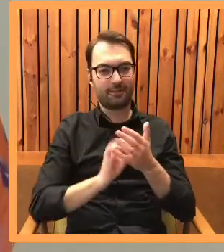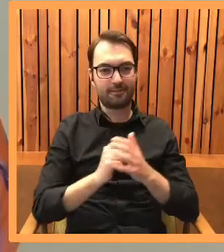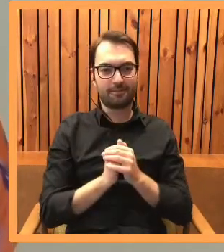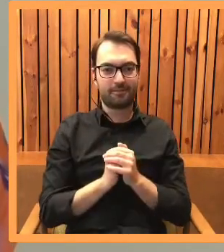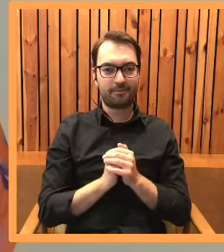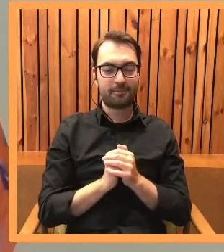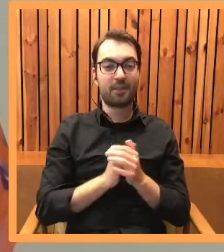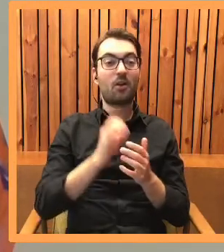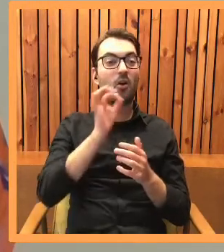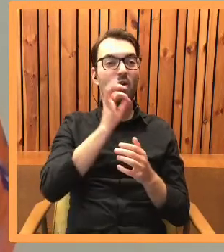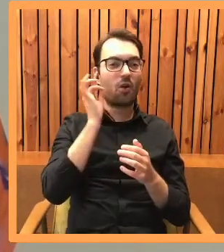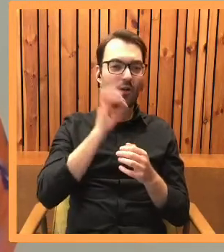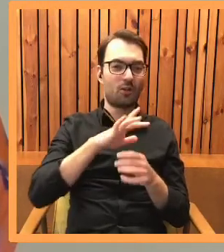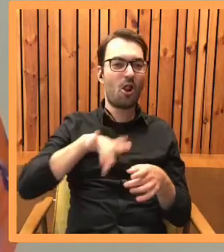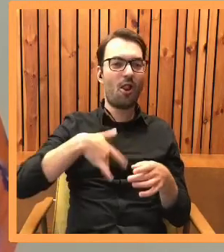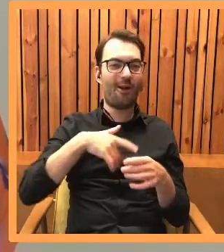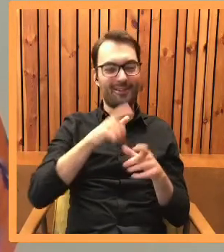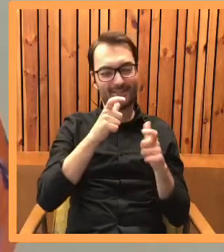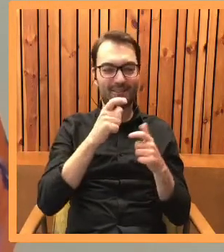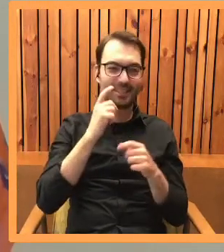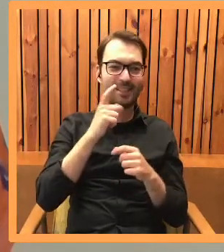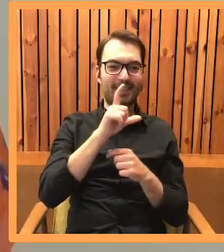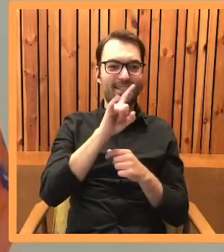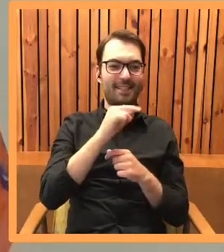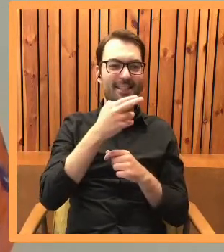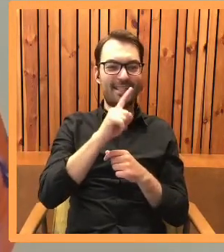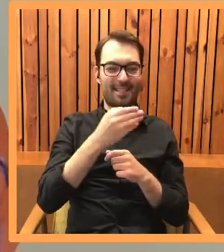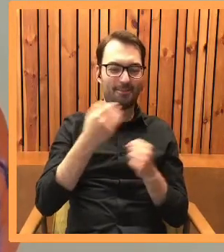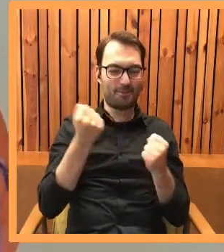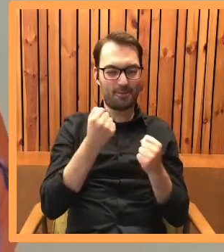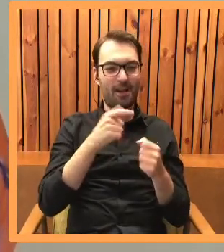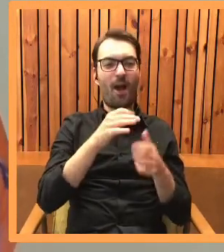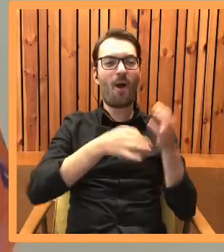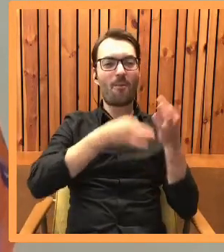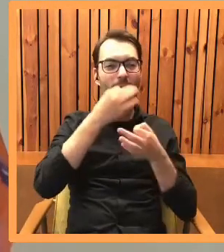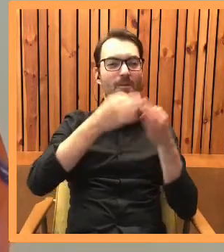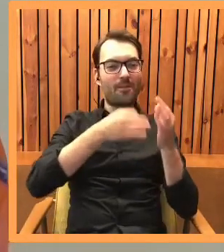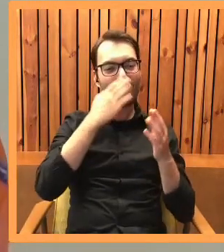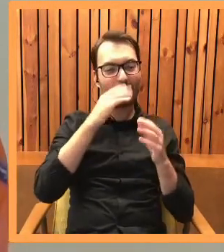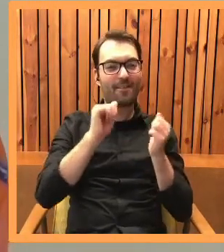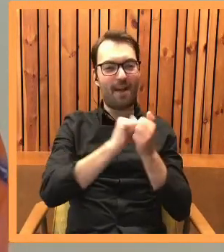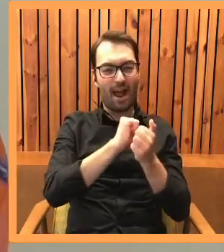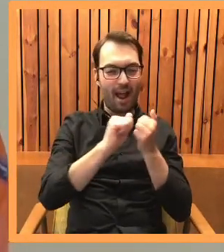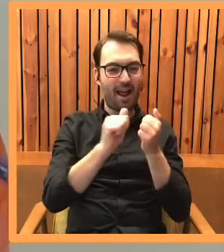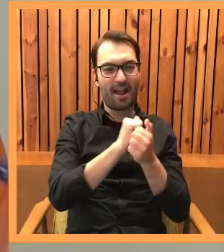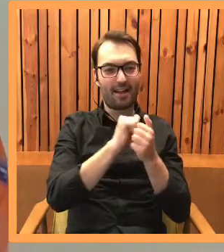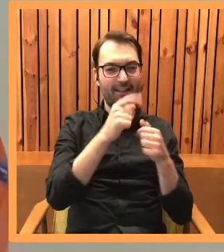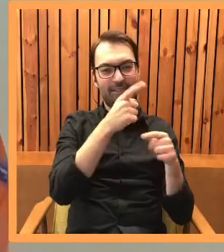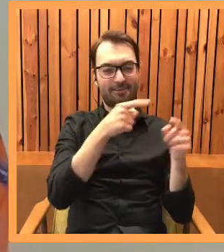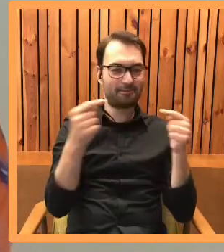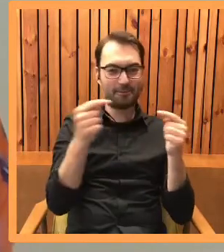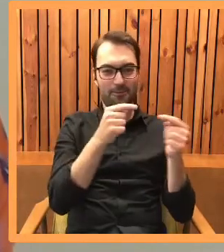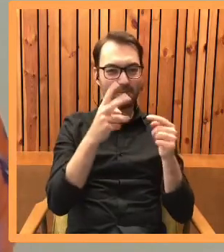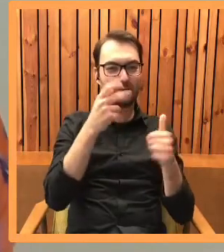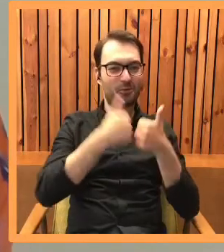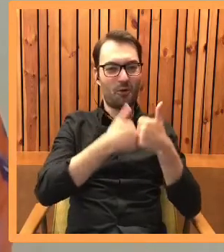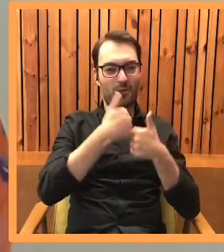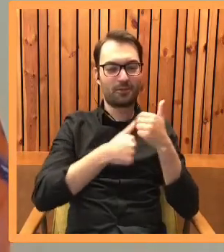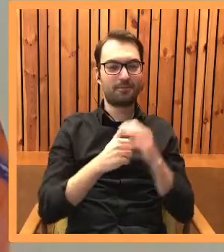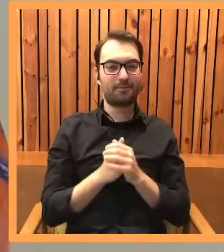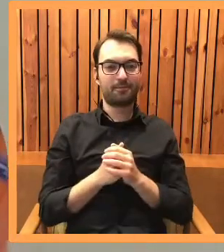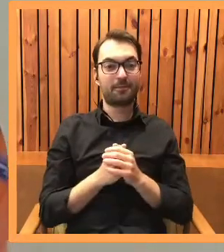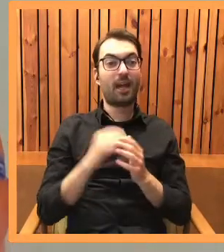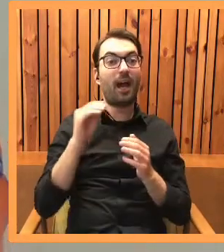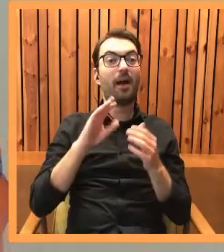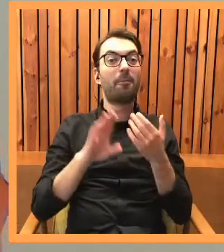Kot Lord z takim swoim cynizmem, kocim opowiada jak te zmagania uczestników wyglądają. A w